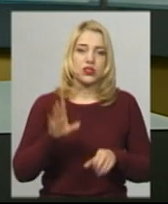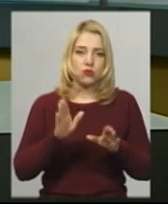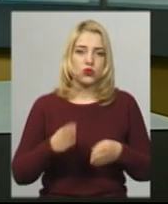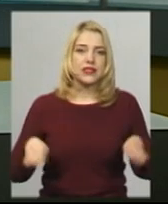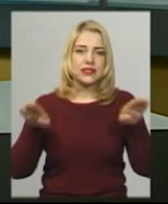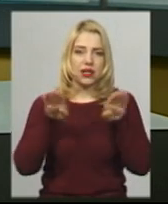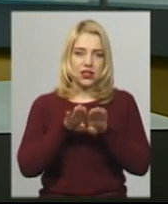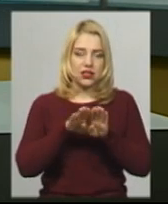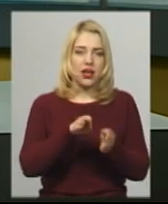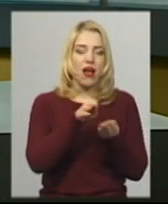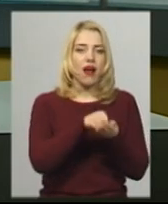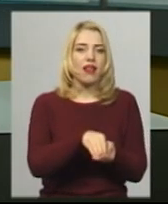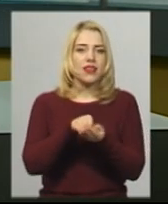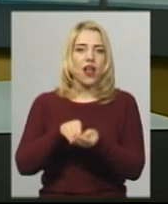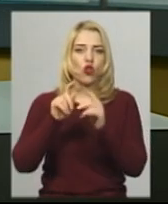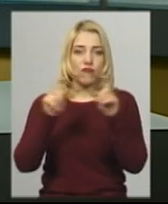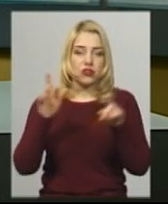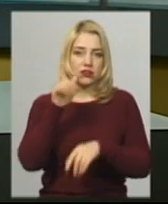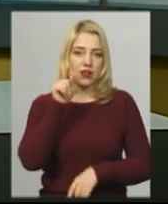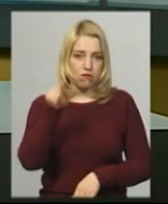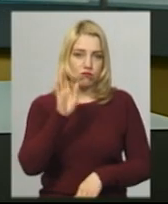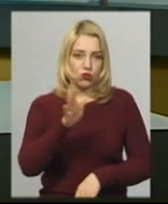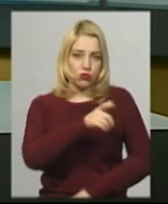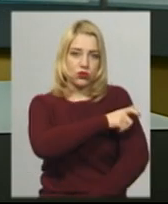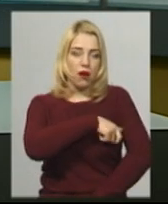кладовища. Там чергуватимуть патрулі поліції.